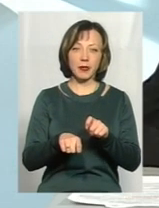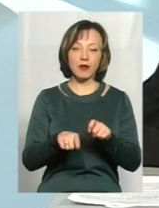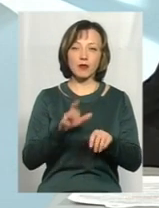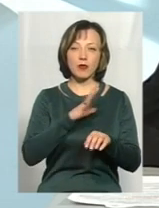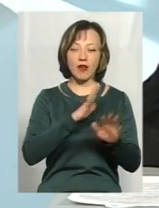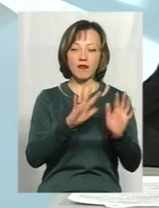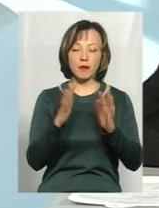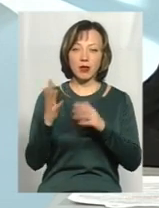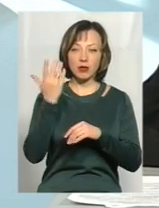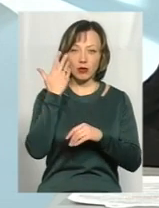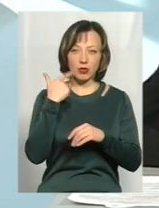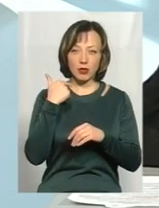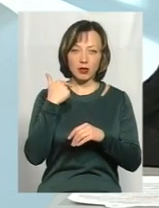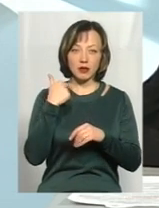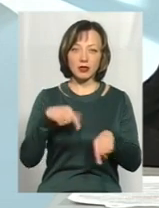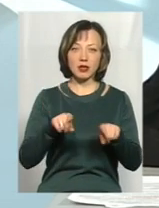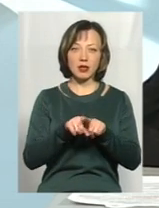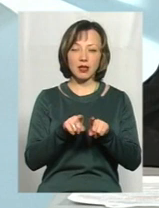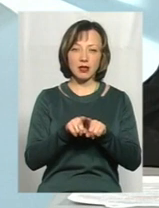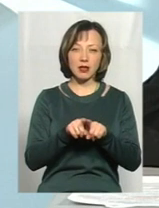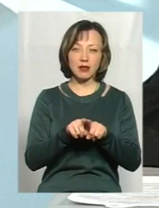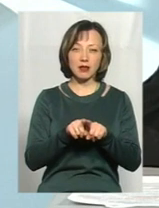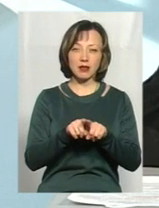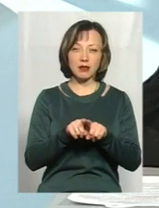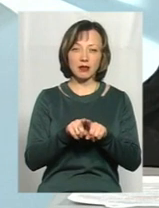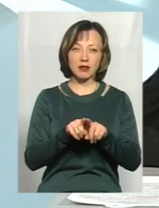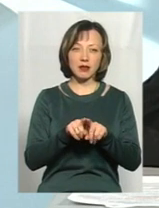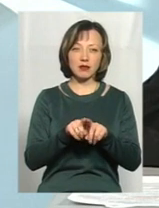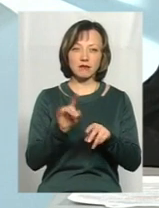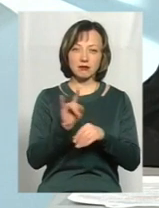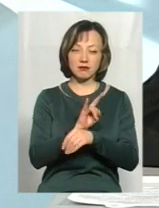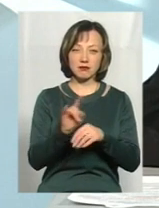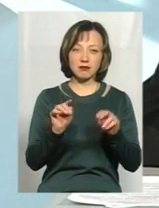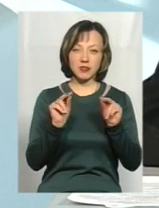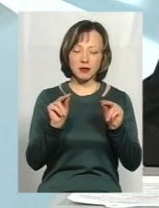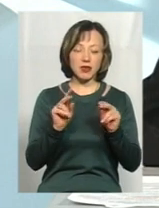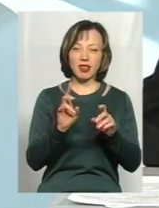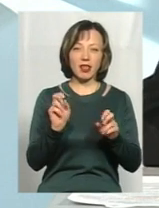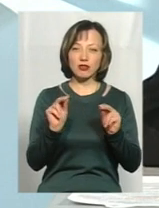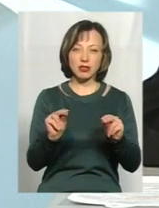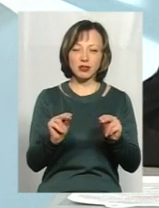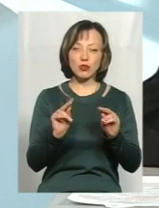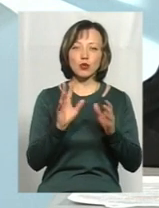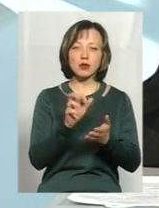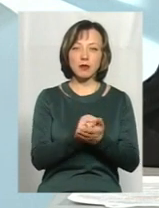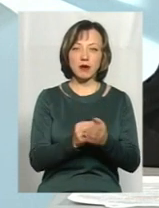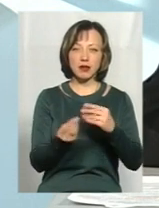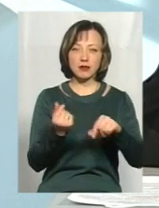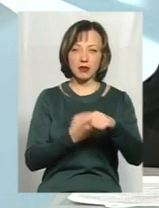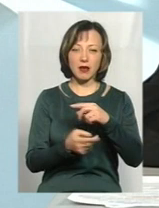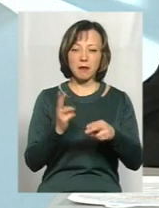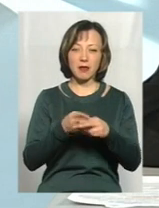бувають, коли такі нечисті на руку, хто займається цим бізнесом в торг-колір-чермет